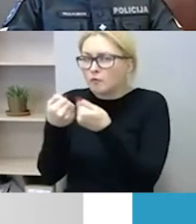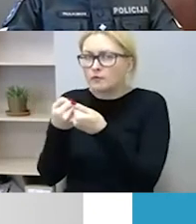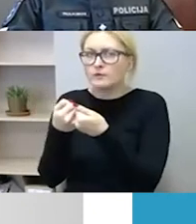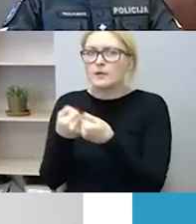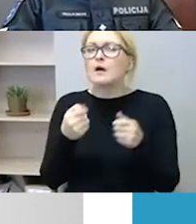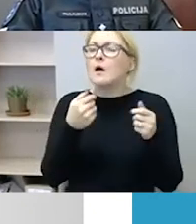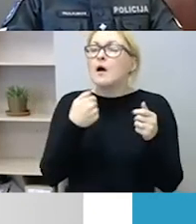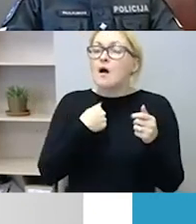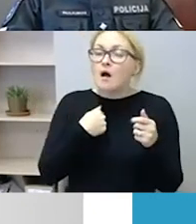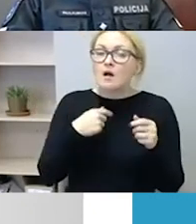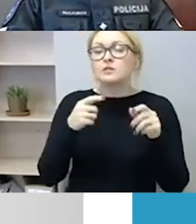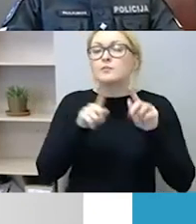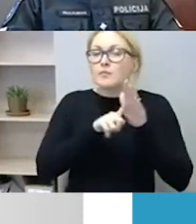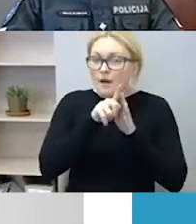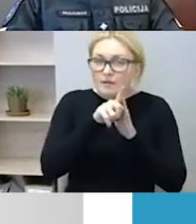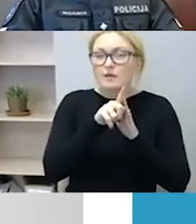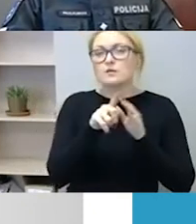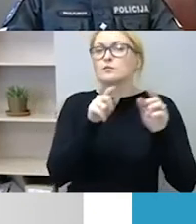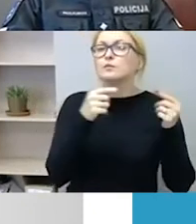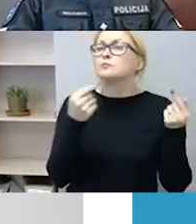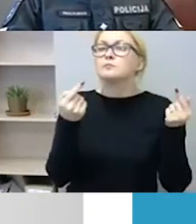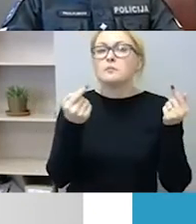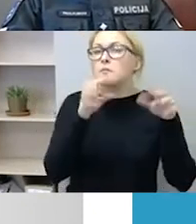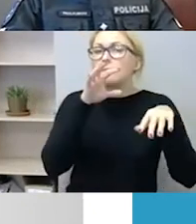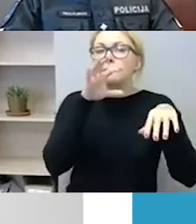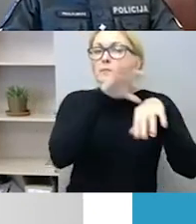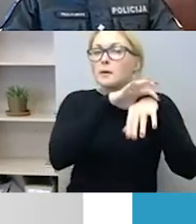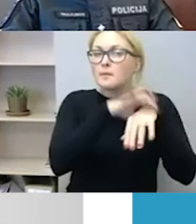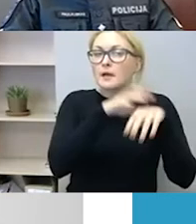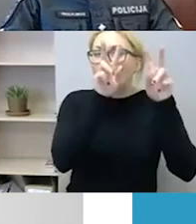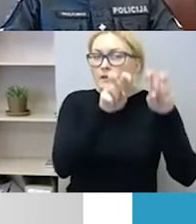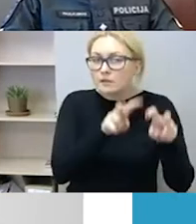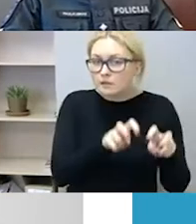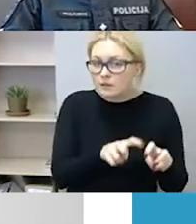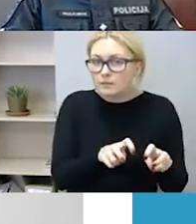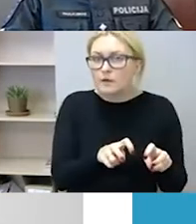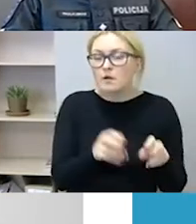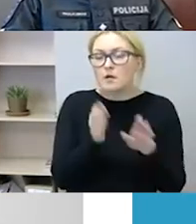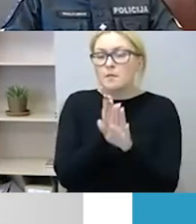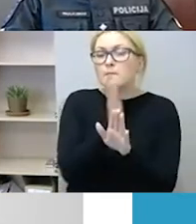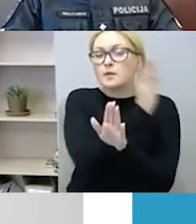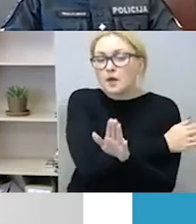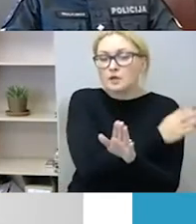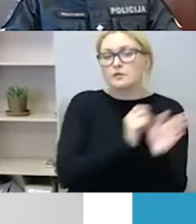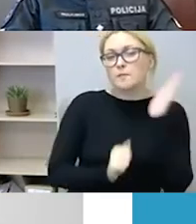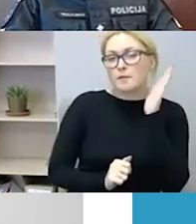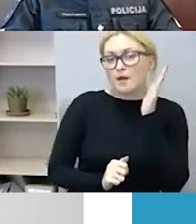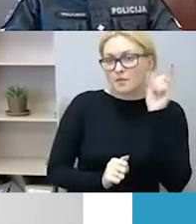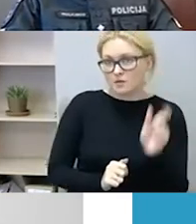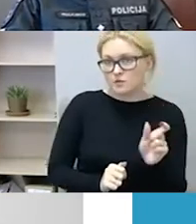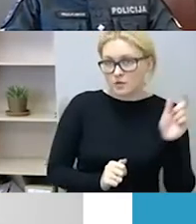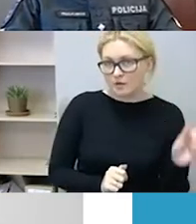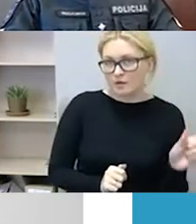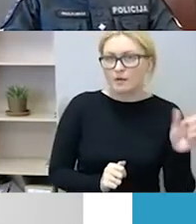statistikos. Ką pamačiau, kad prieš tai buvę, pranešėjai pateikė tam tikrus statistinius